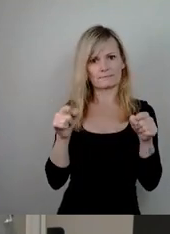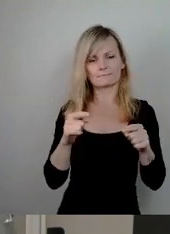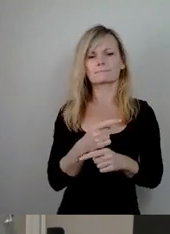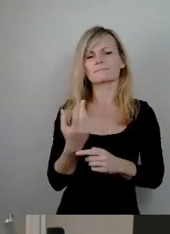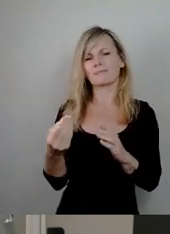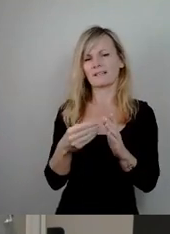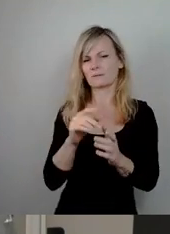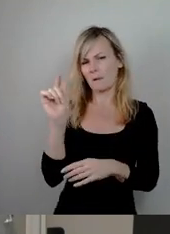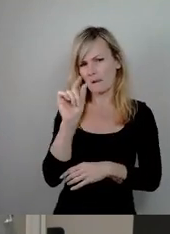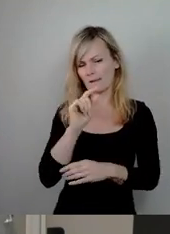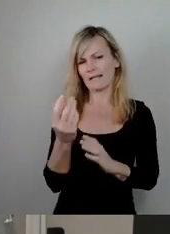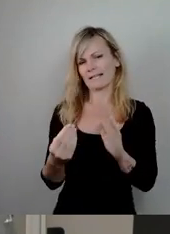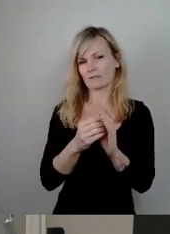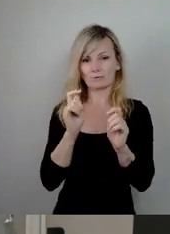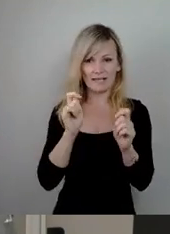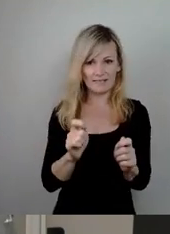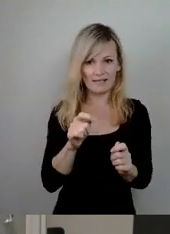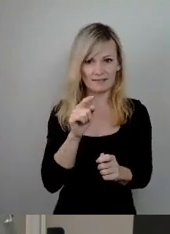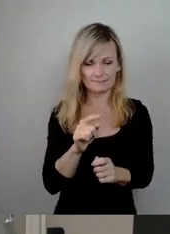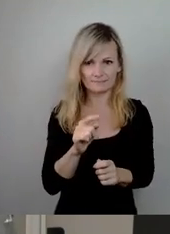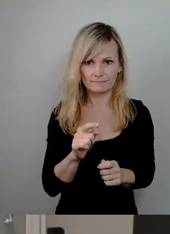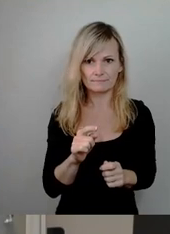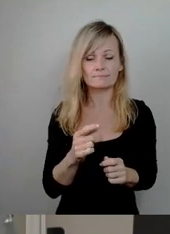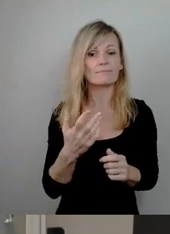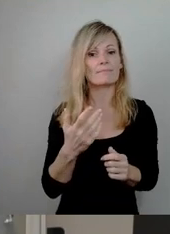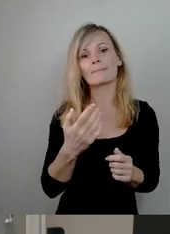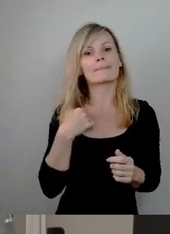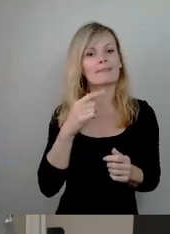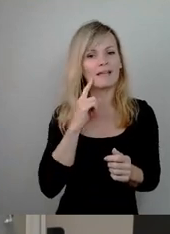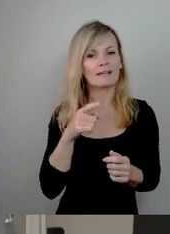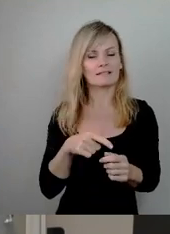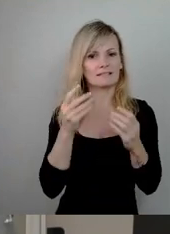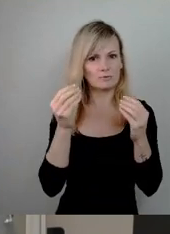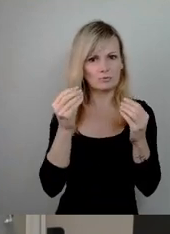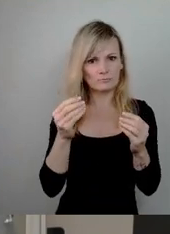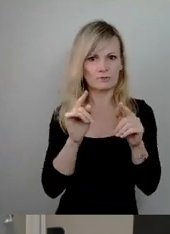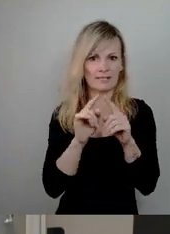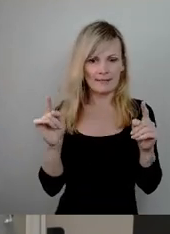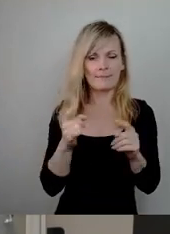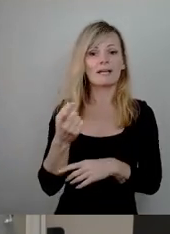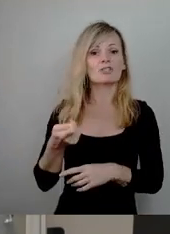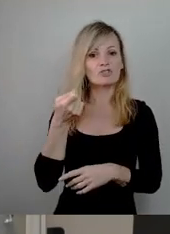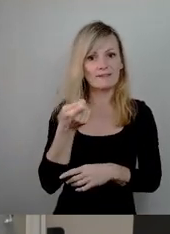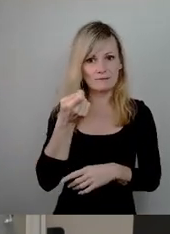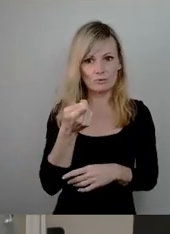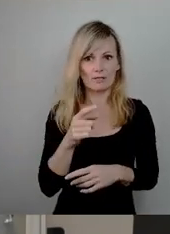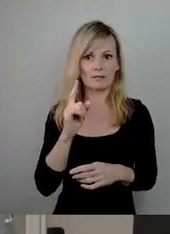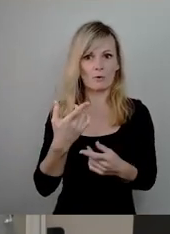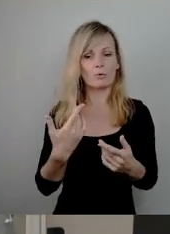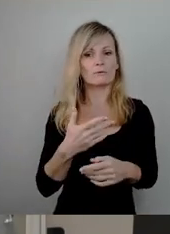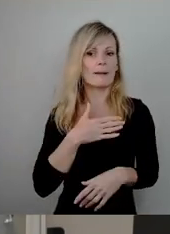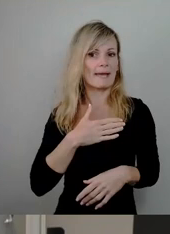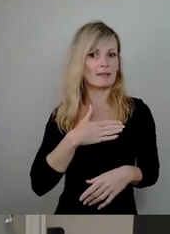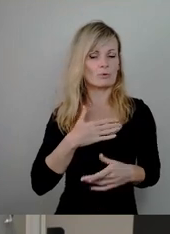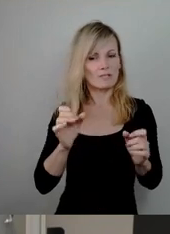Sicht wirklich so das klassische Thema ist, wo sich auch Stiftungen einbringen, wo man sich auch gemeinnützig engagieren kann, um solche Projekte